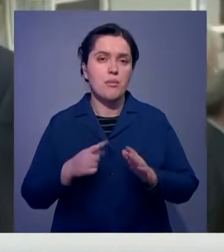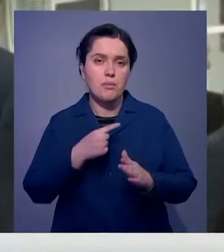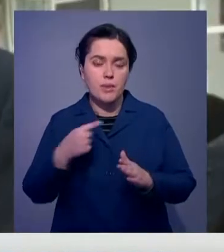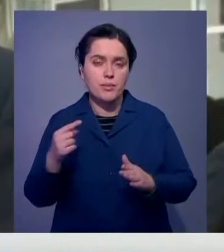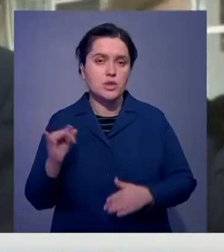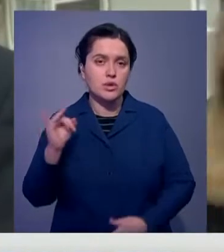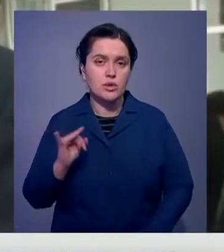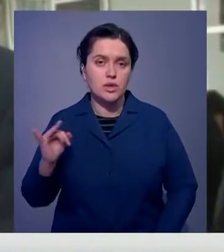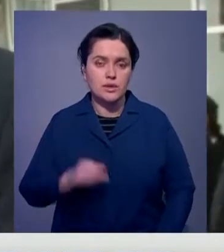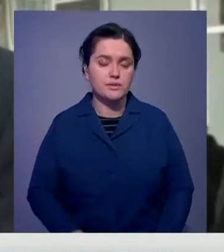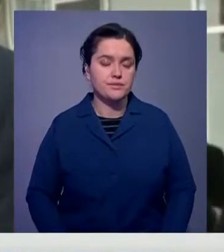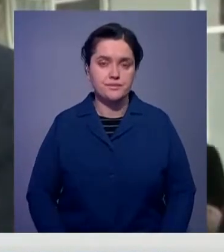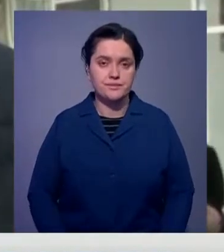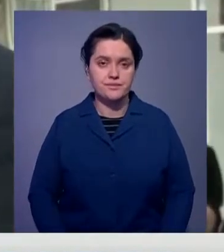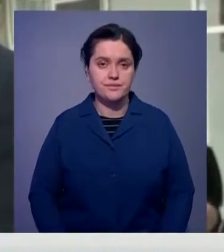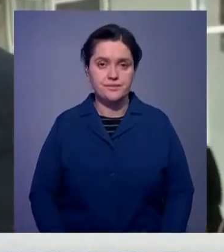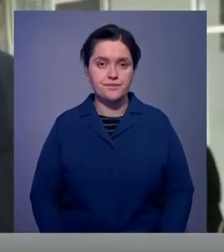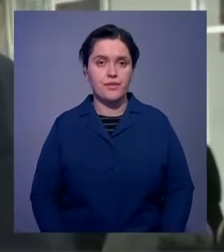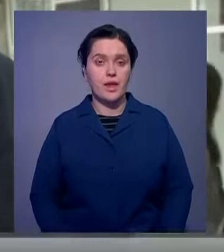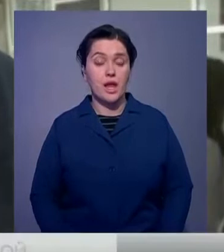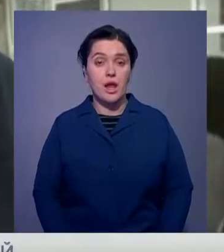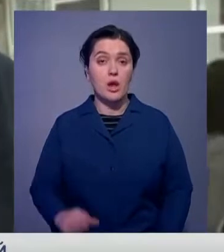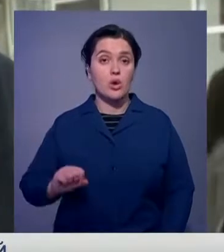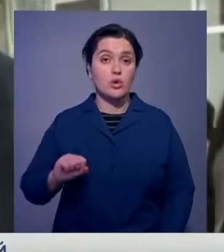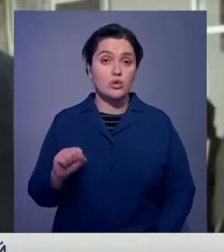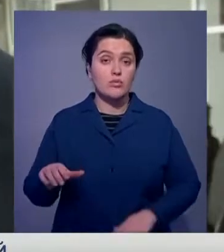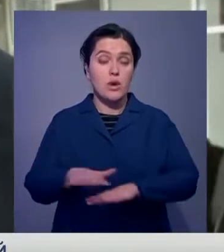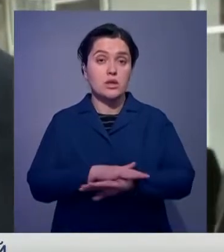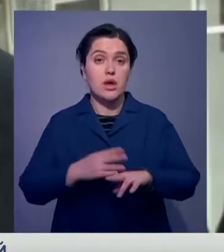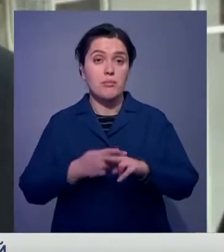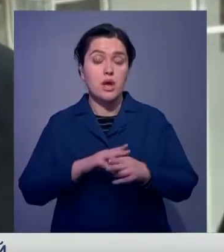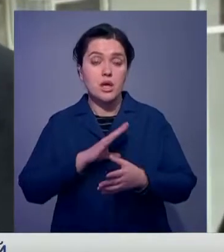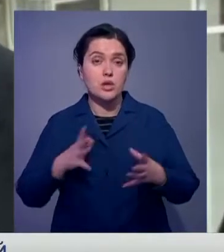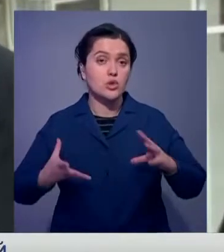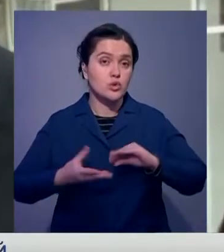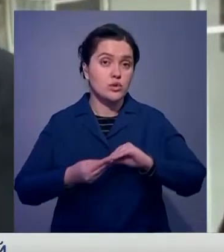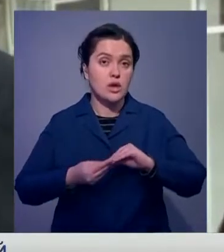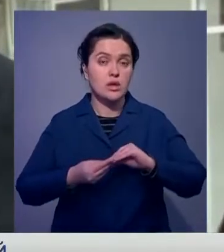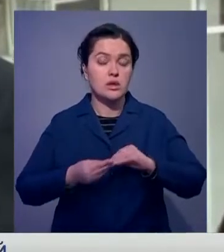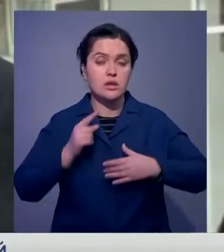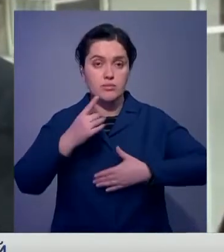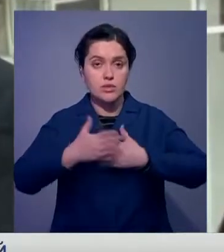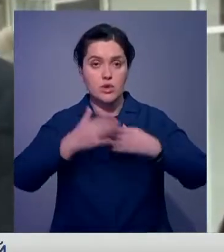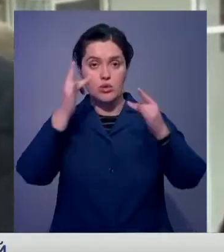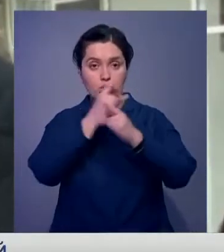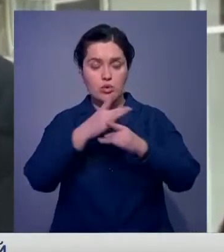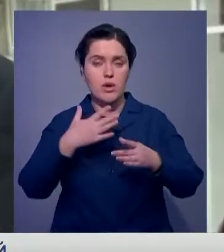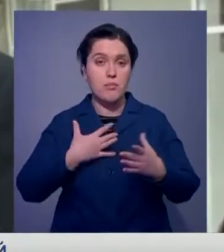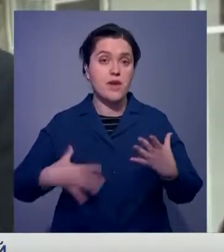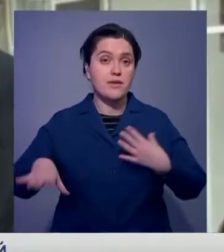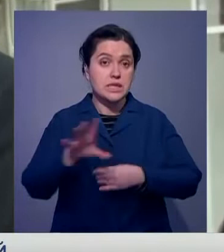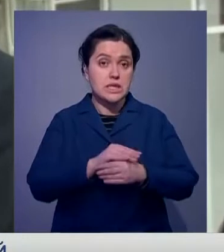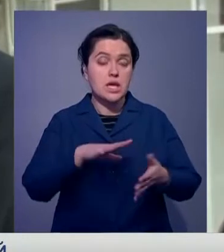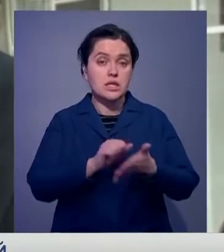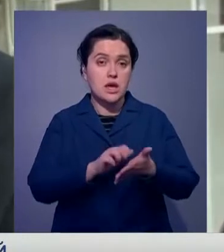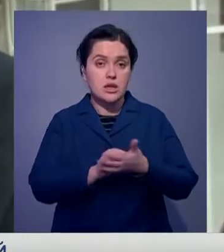Дружба народов – это результат сближения культур. Поэтому мы все занимаемся этим